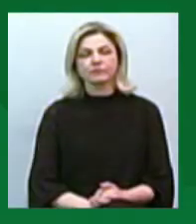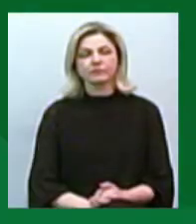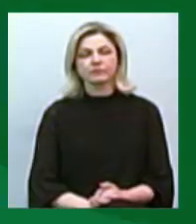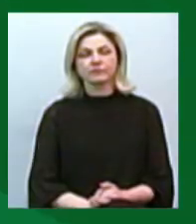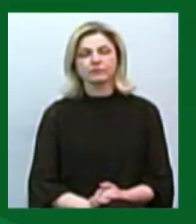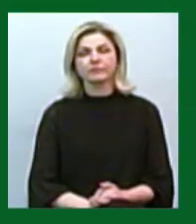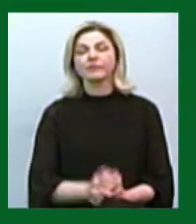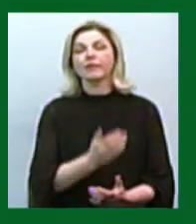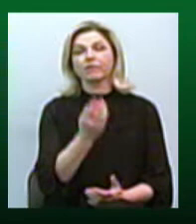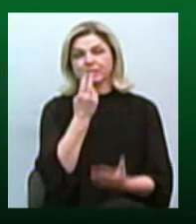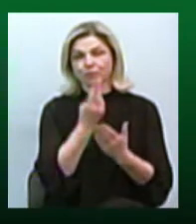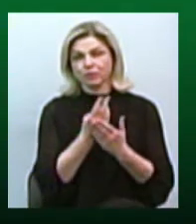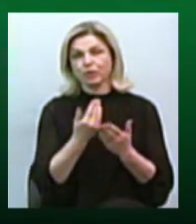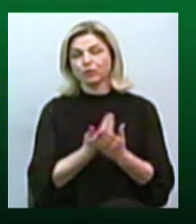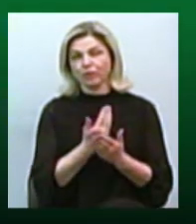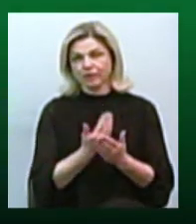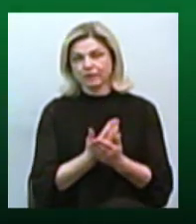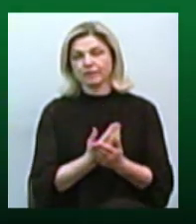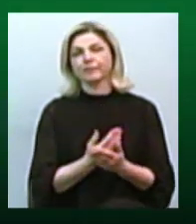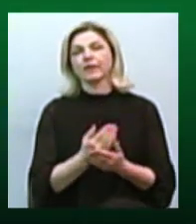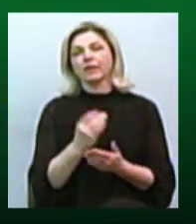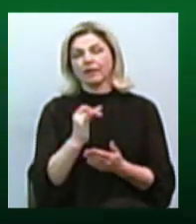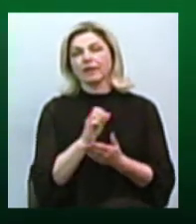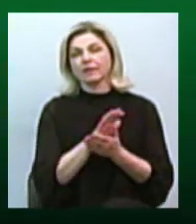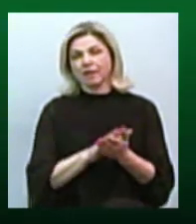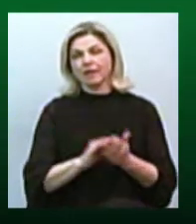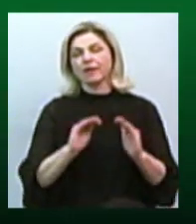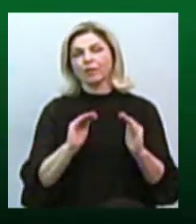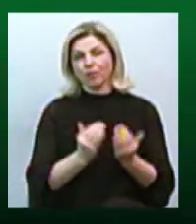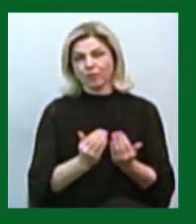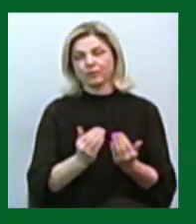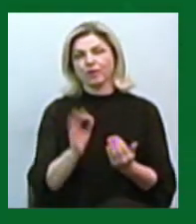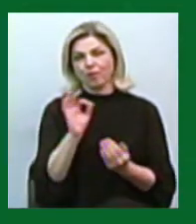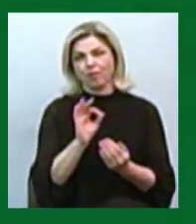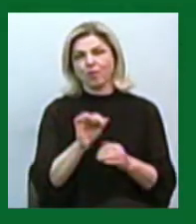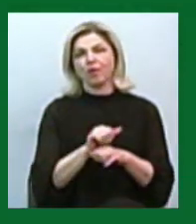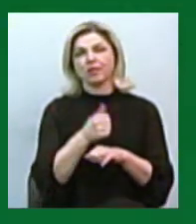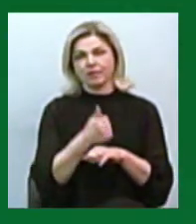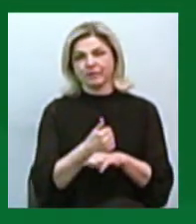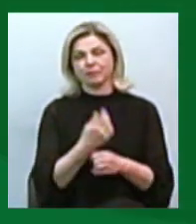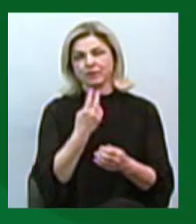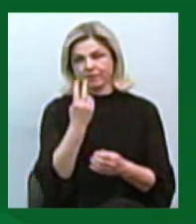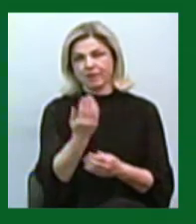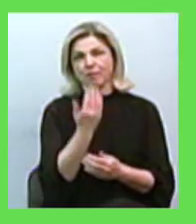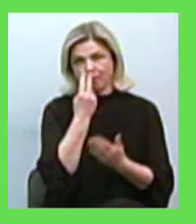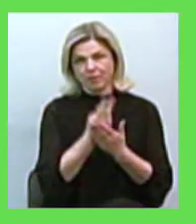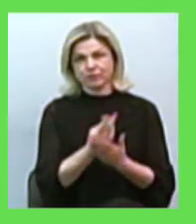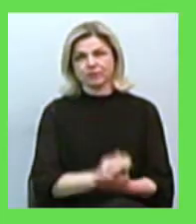Ви дивитесь новини на ЮА Миколаїв. Студії працює Ніна Булах. Вітаю вас. Далі у випуску ви побачите.